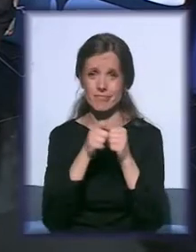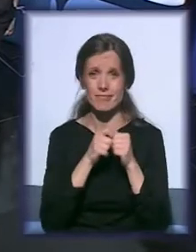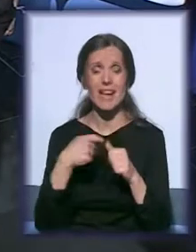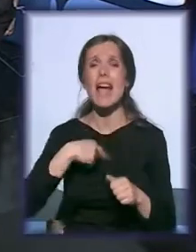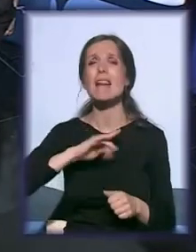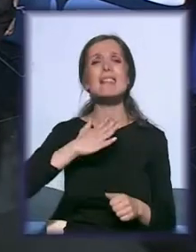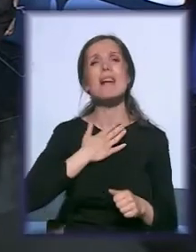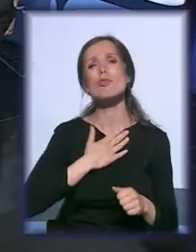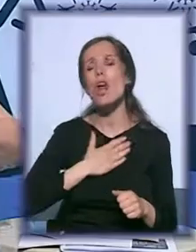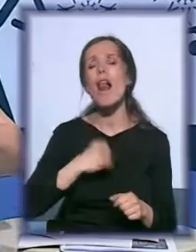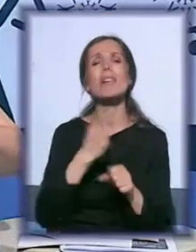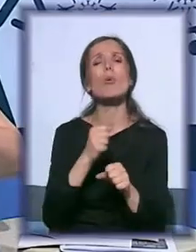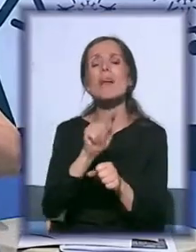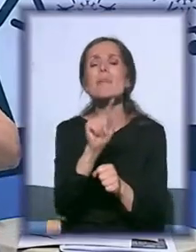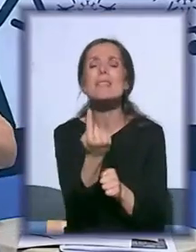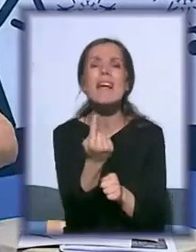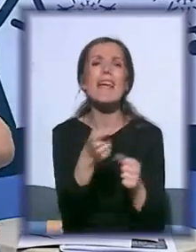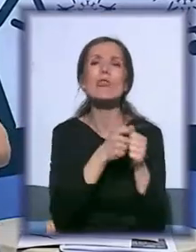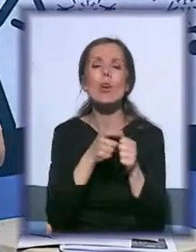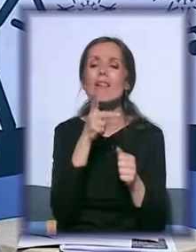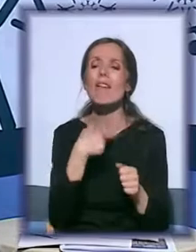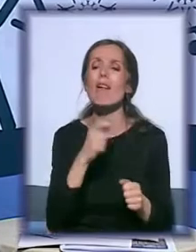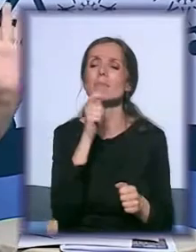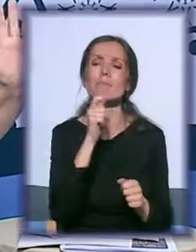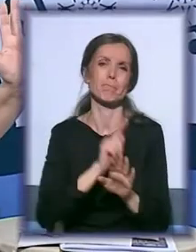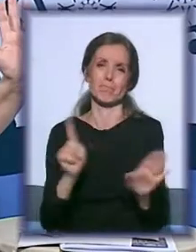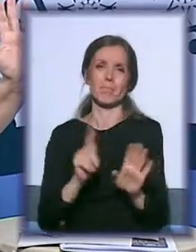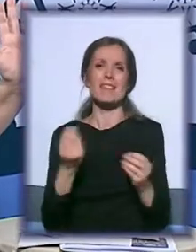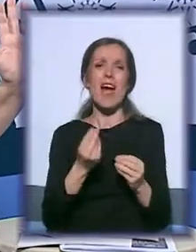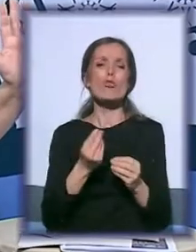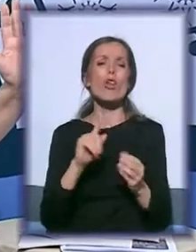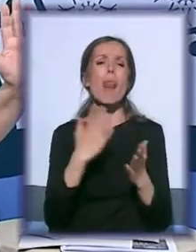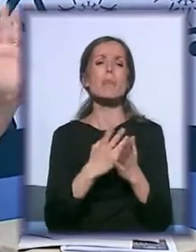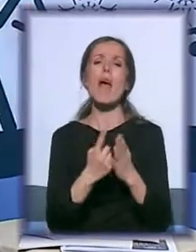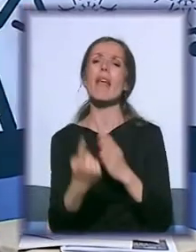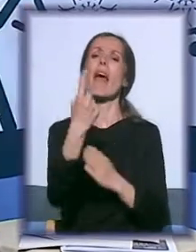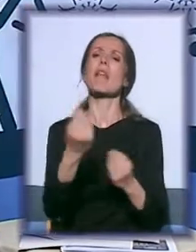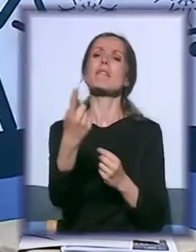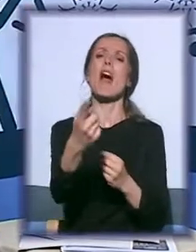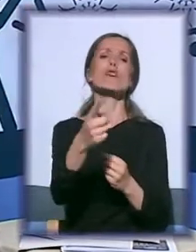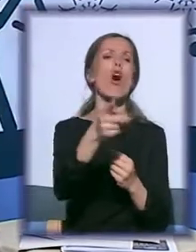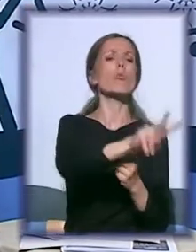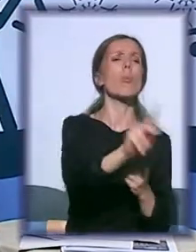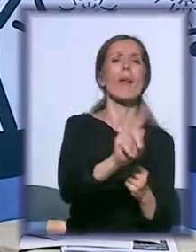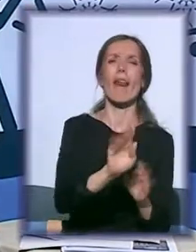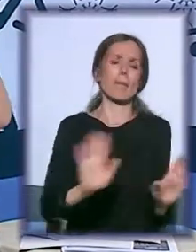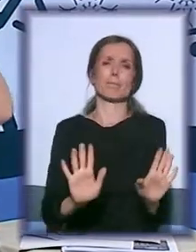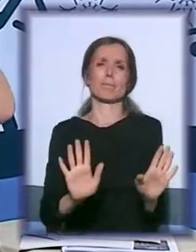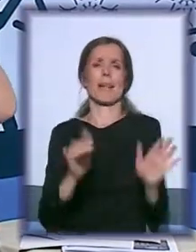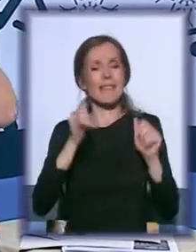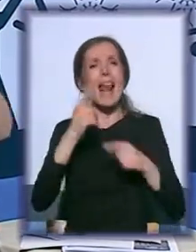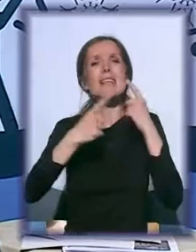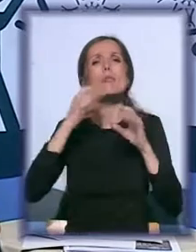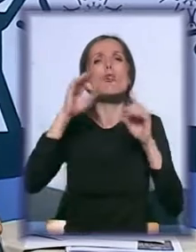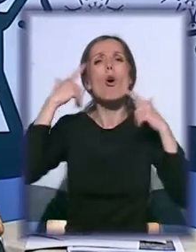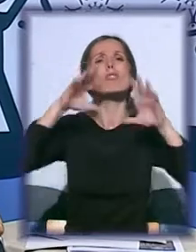da uradim ni sa jednom organizacijom intervju da ne bih izdvojila nekoga. Danas govorimo ošte o sajmu